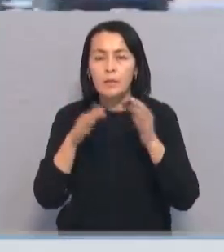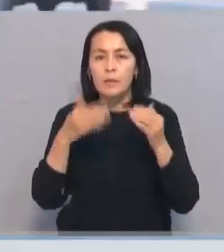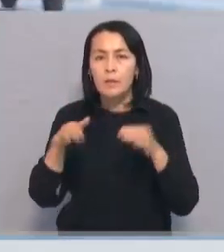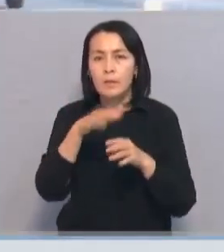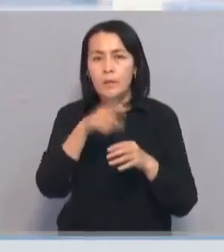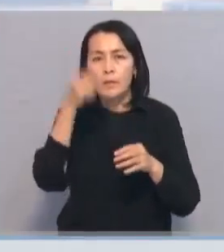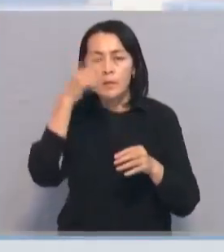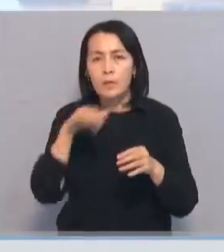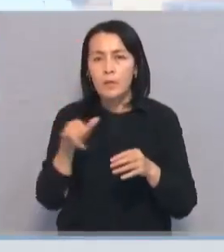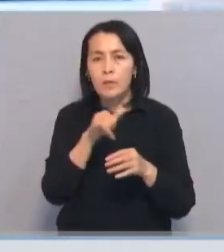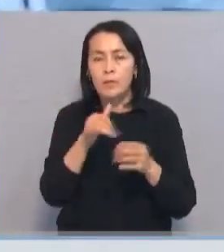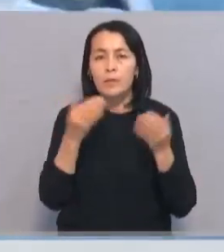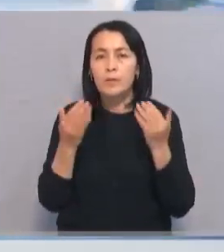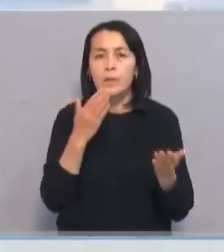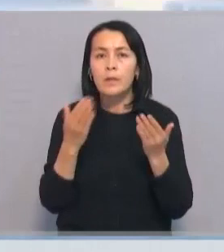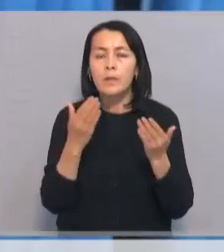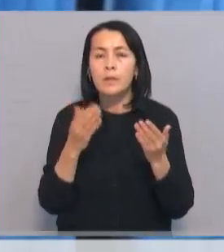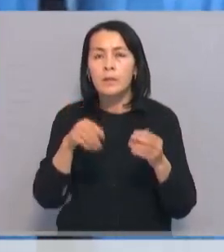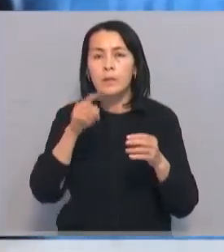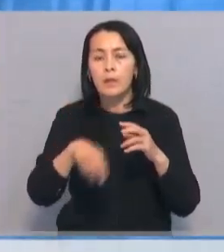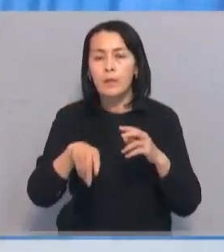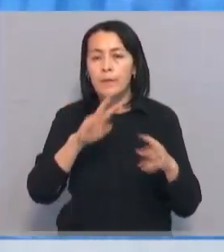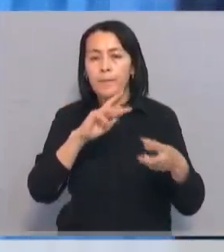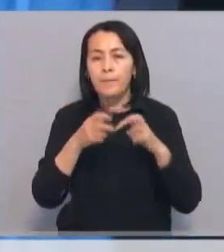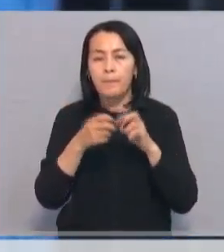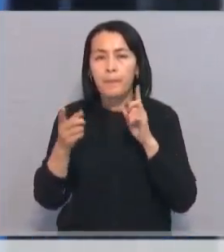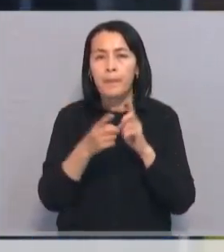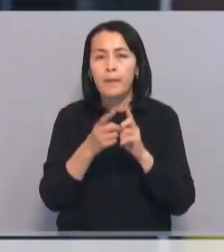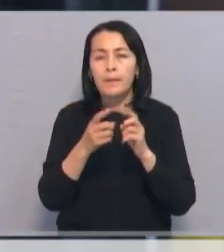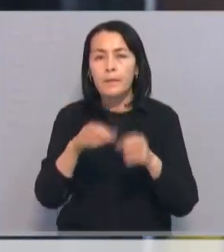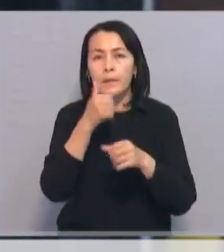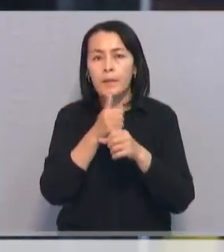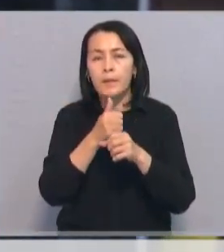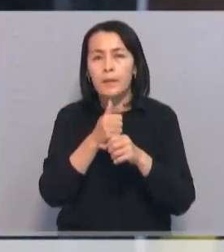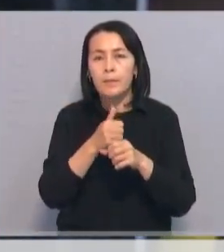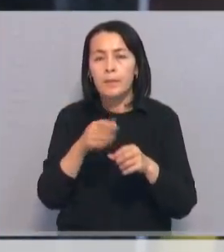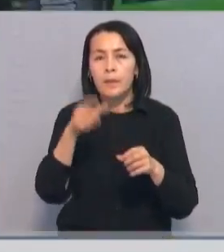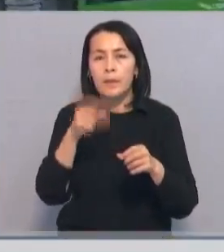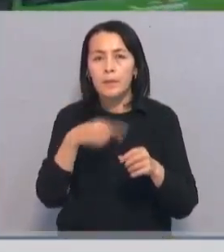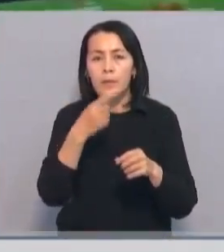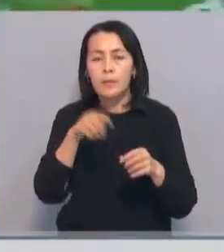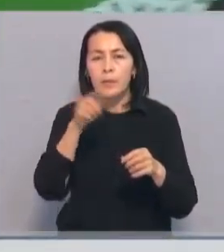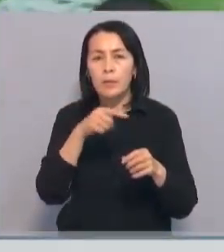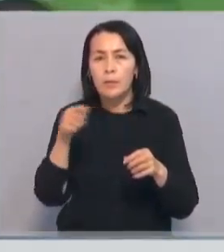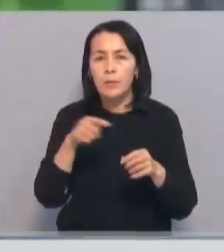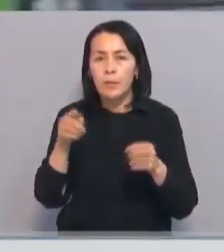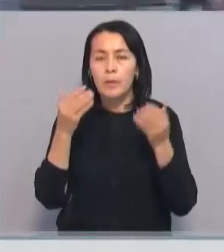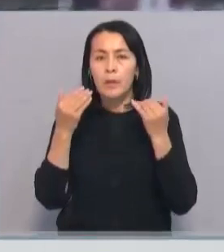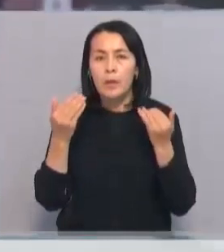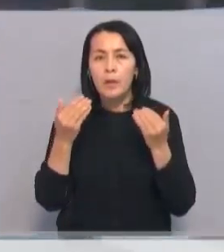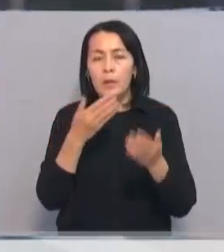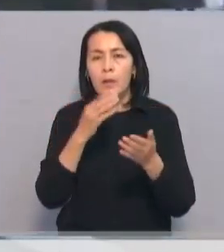все горожане знают, куда обращаться, если столкнулись с антисанитарией. Главный транспортник Шемкента напомнил номер диспетчерской.